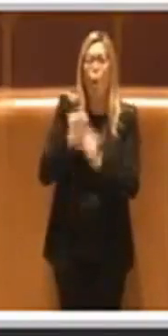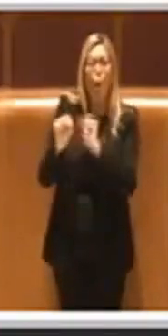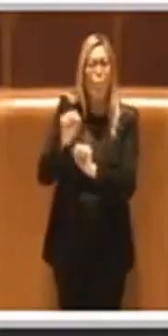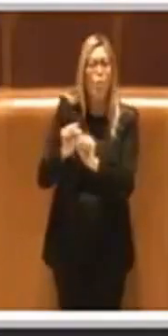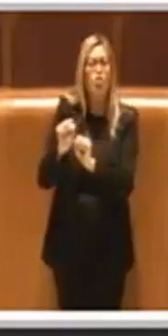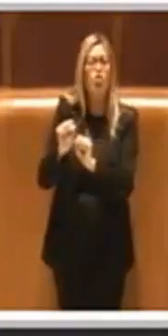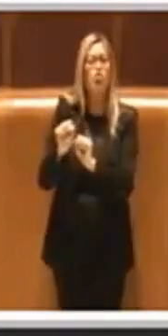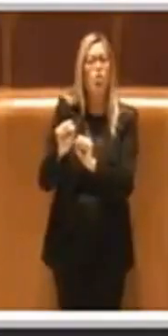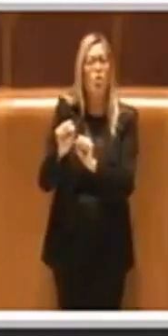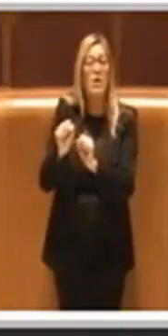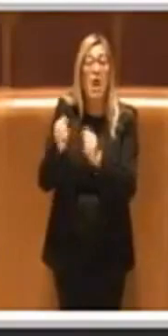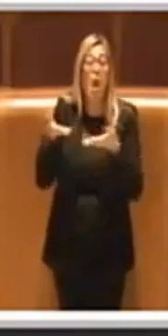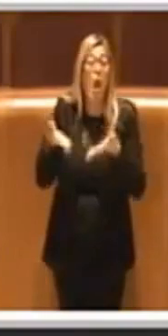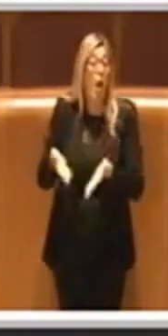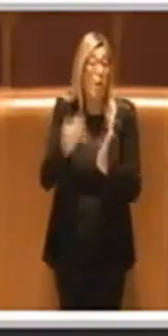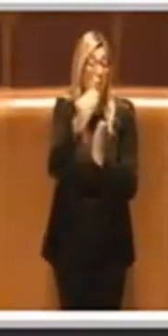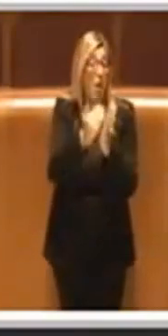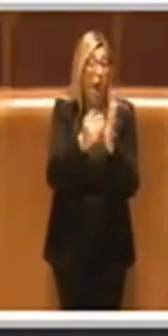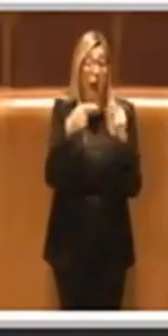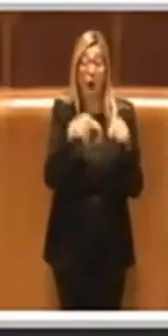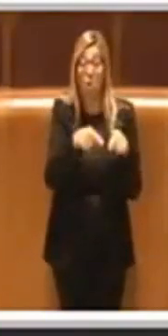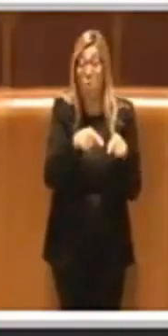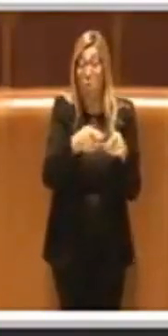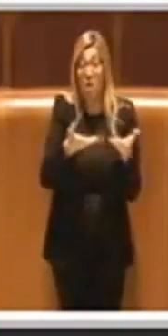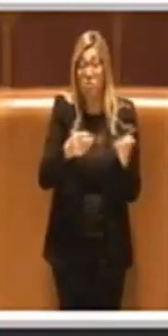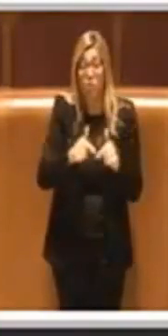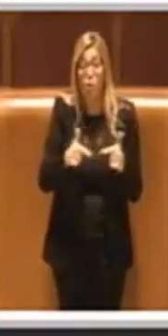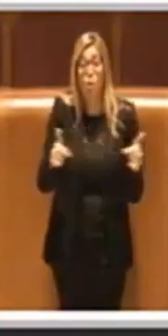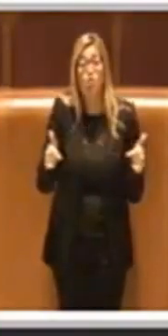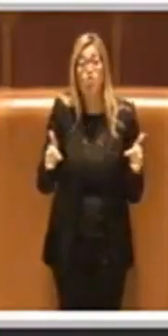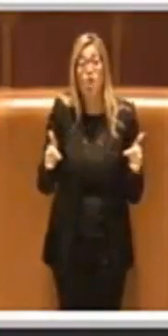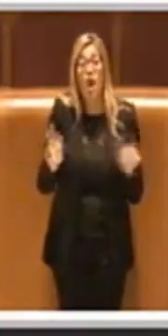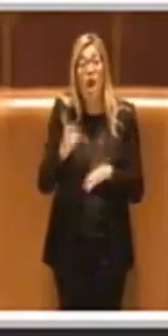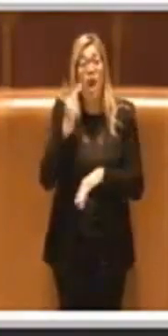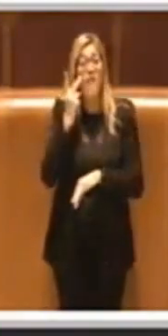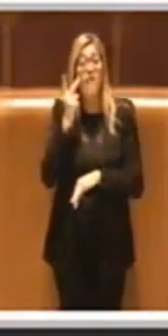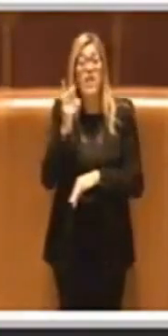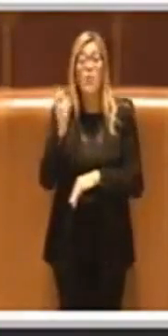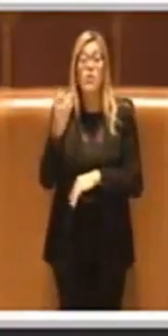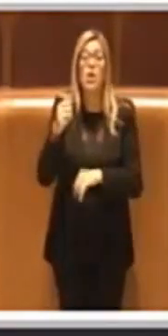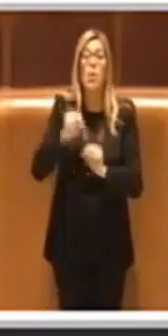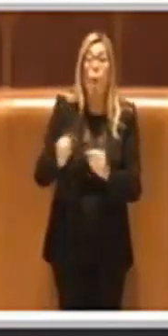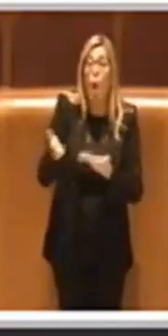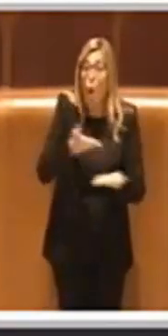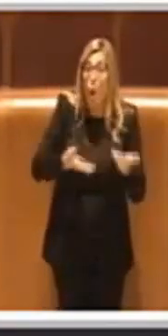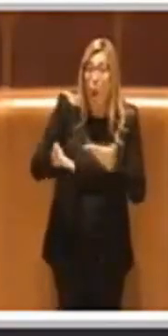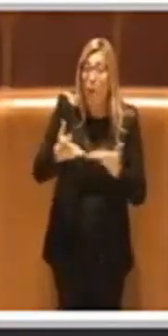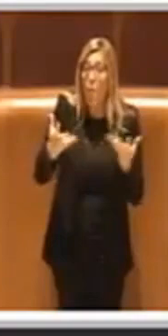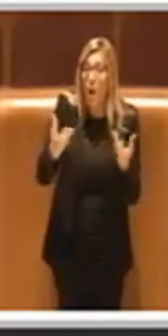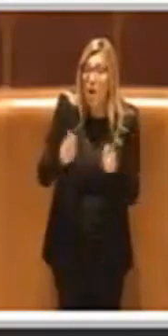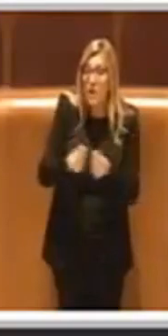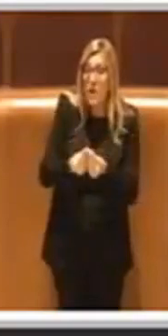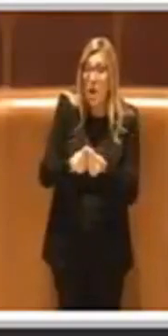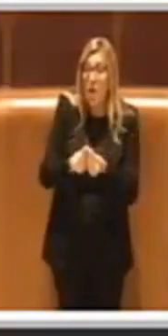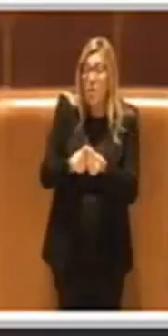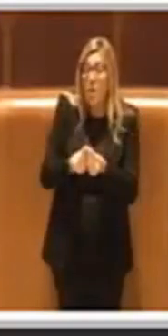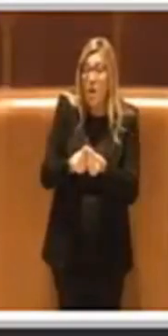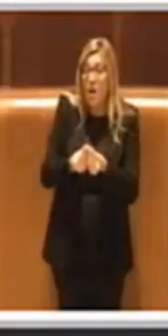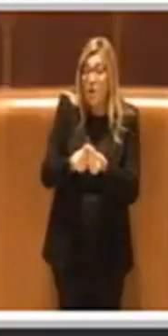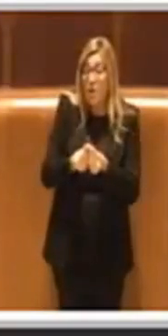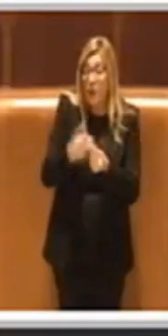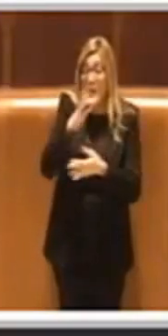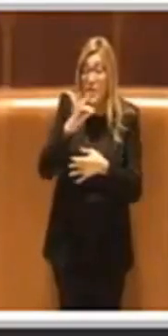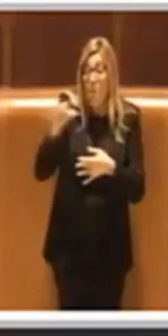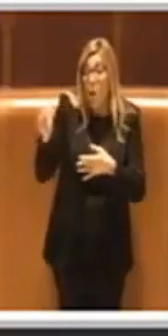riscontrato in questo piano e vedendo se è possibile collaborare insieme. Ma è spirito di collaborazione